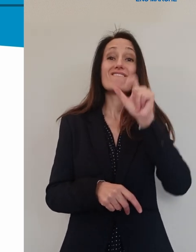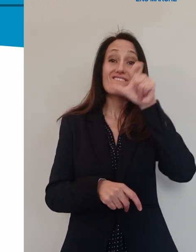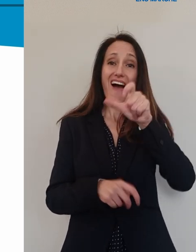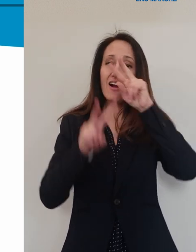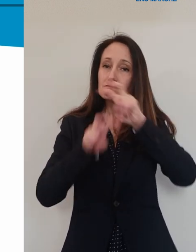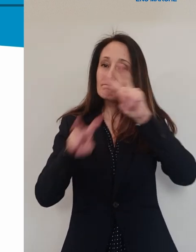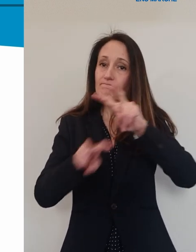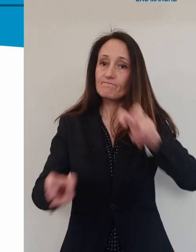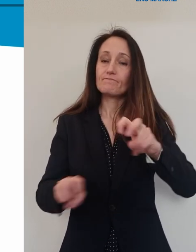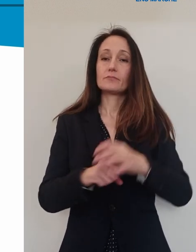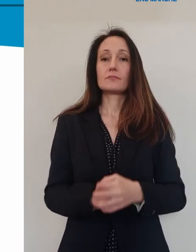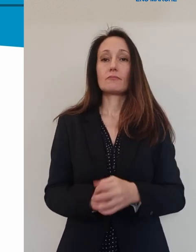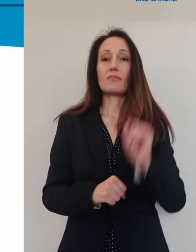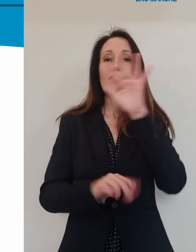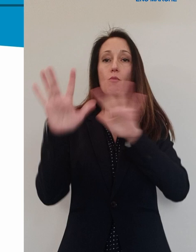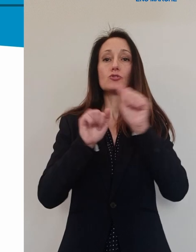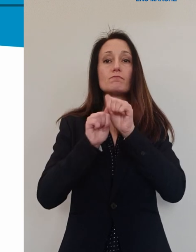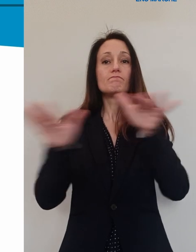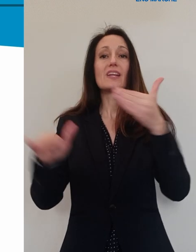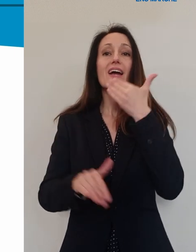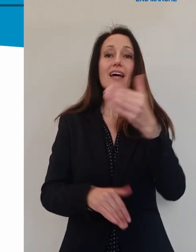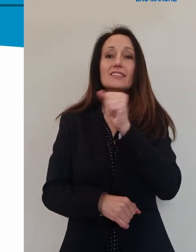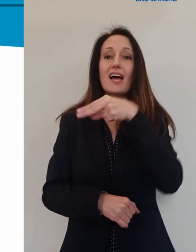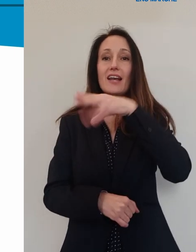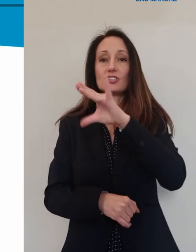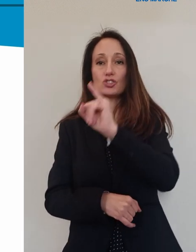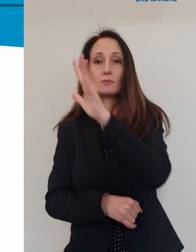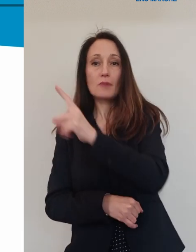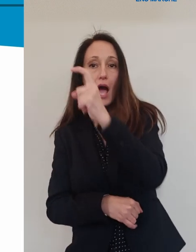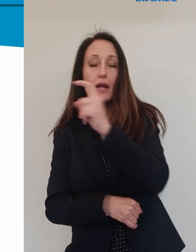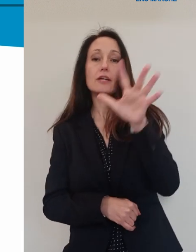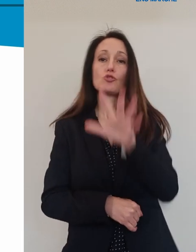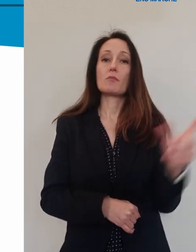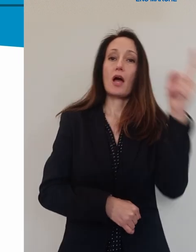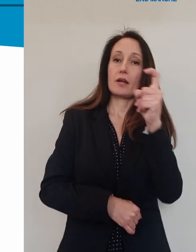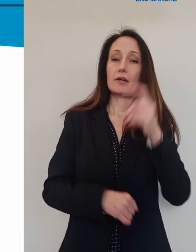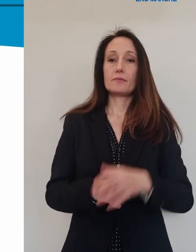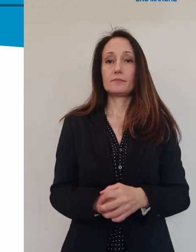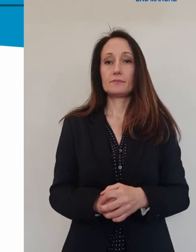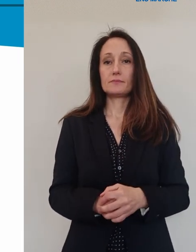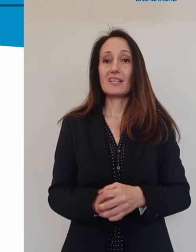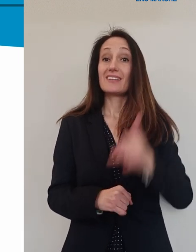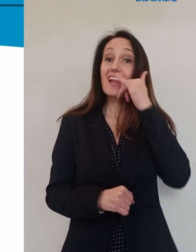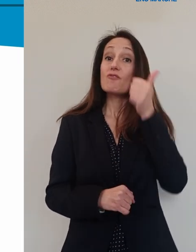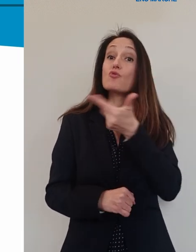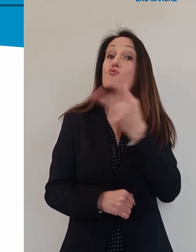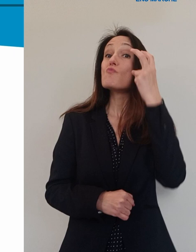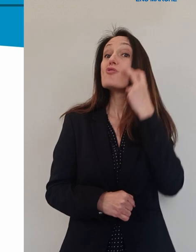Marche. Numero verde coronavirus attivo dalle 8 alle 20. 800